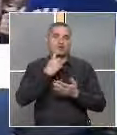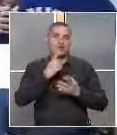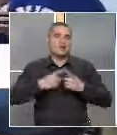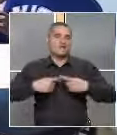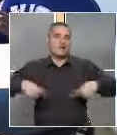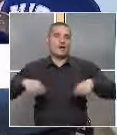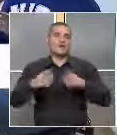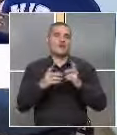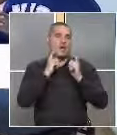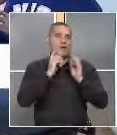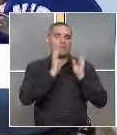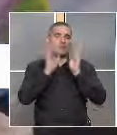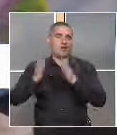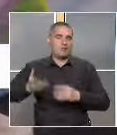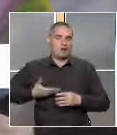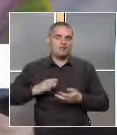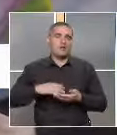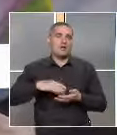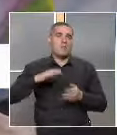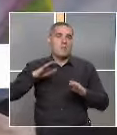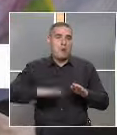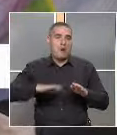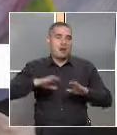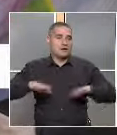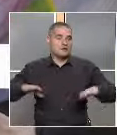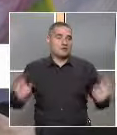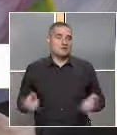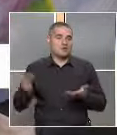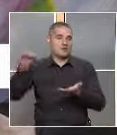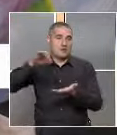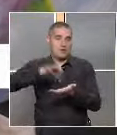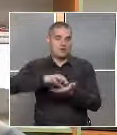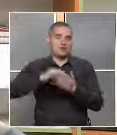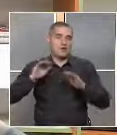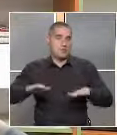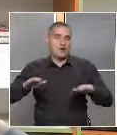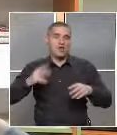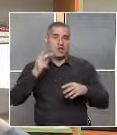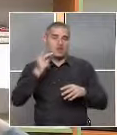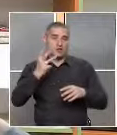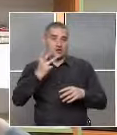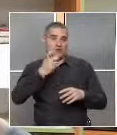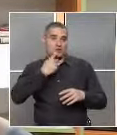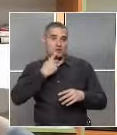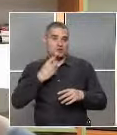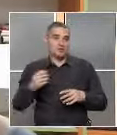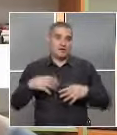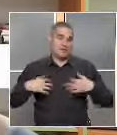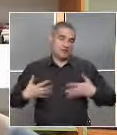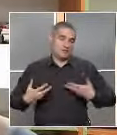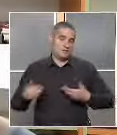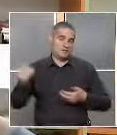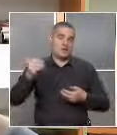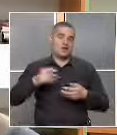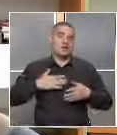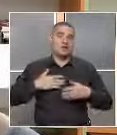в регионалната библиотека в Благоевград. Все по-малки деца започват да я посещават. Две-три годишни. Много се радвам, че има